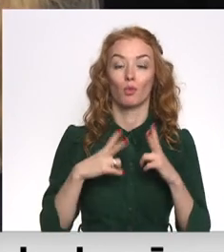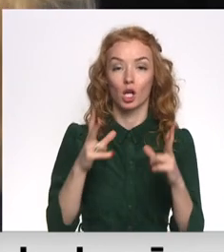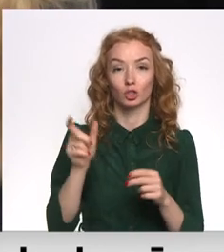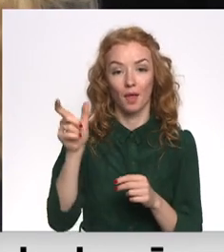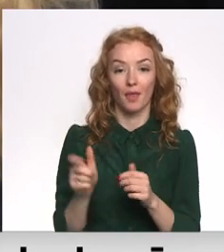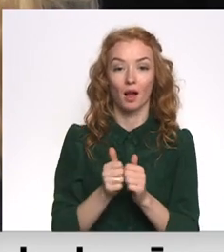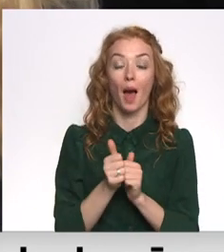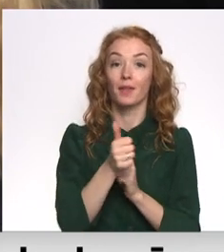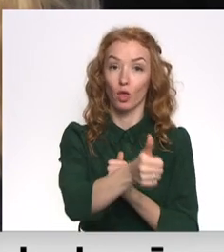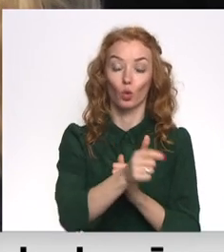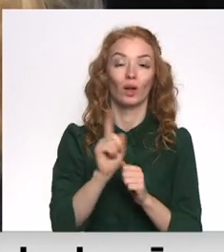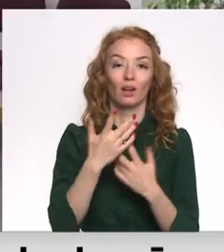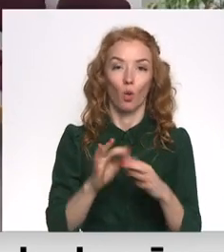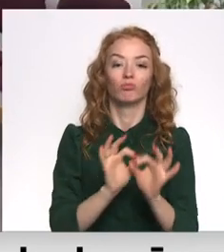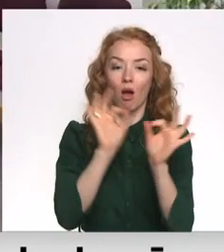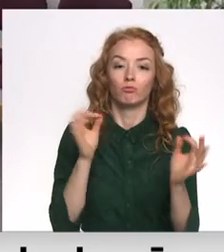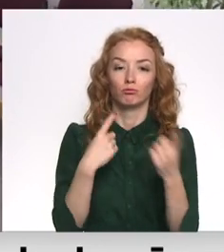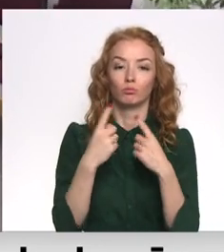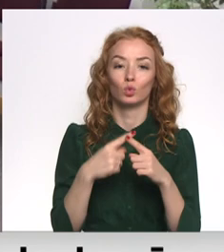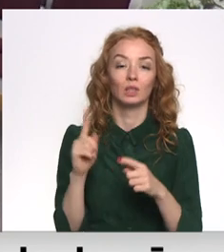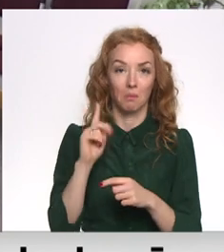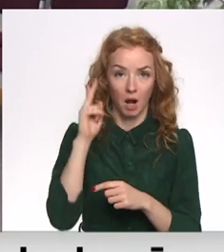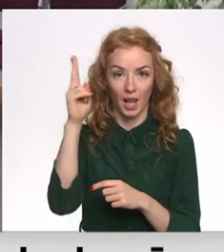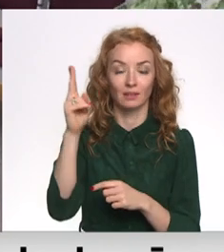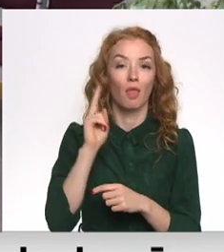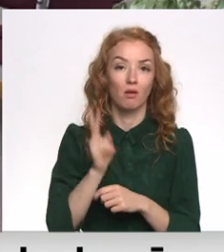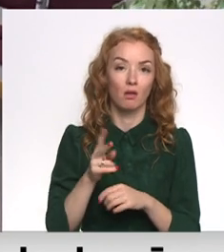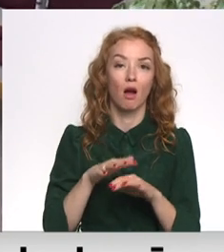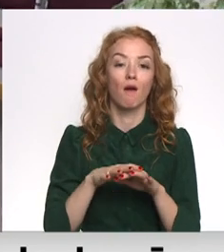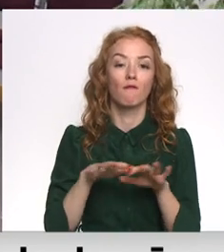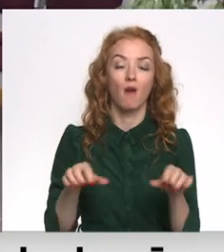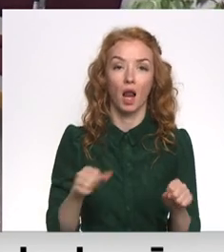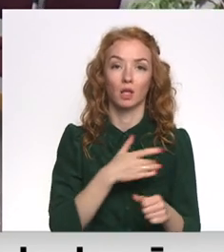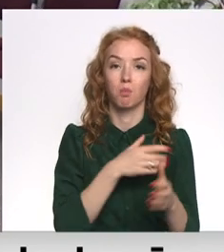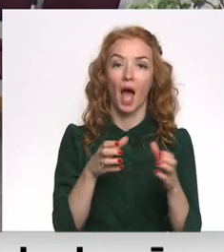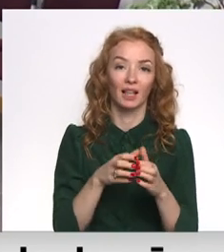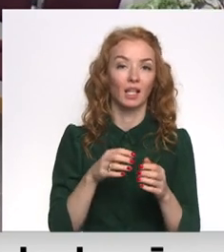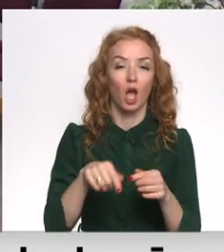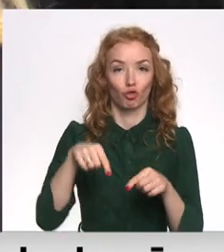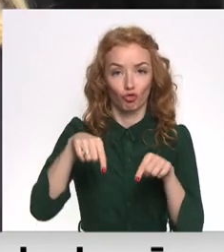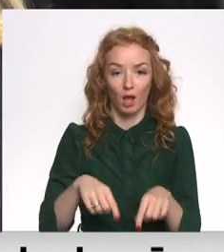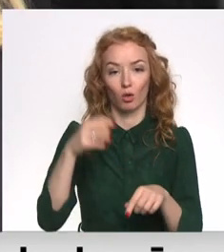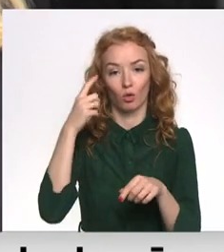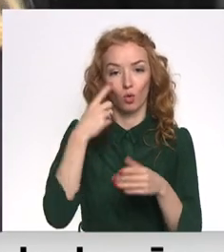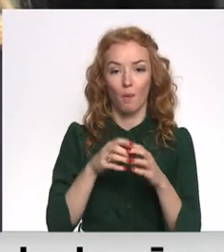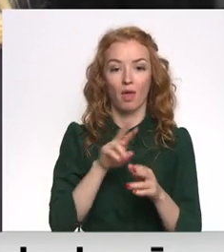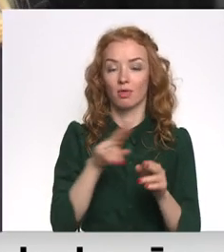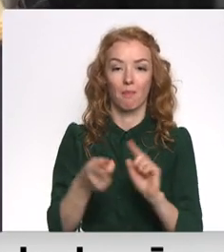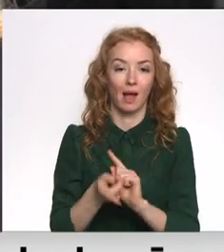kandidatūra jau esot uzsaktas un ir diezgan pārliecināta, vārds partija domē nemainīšoties. Es